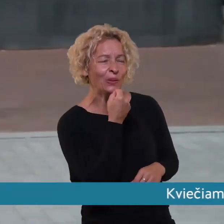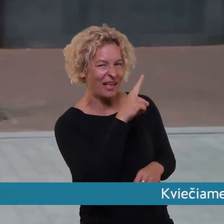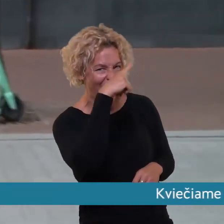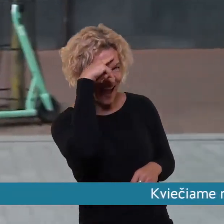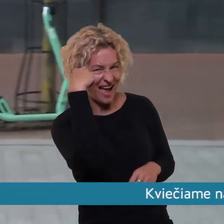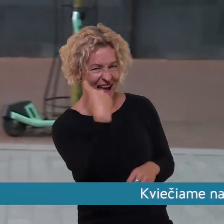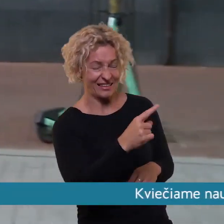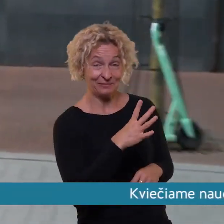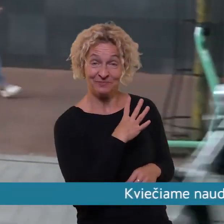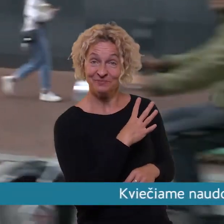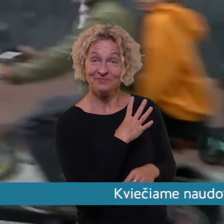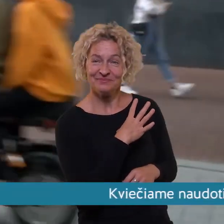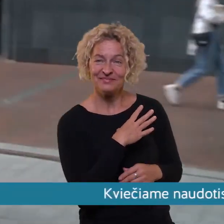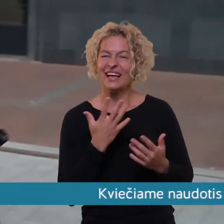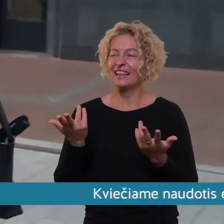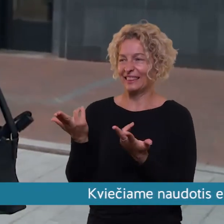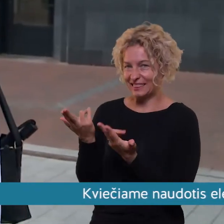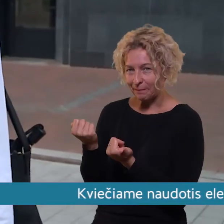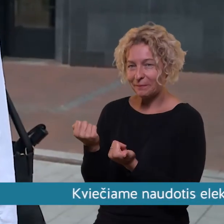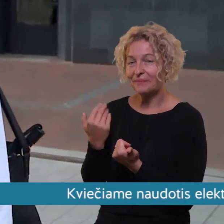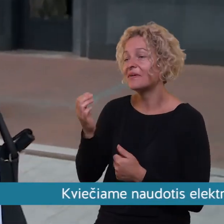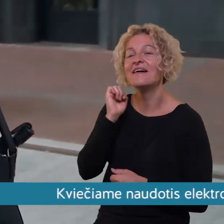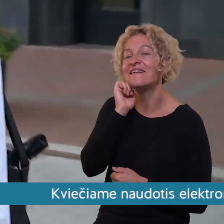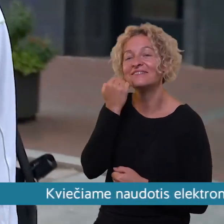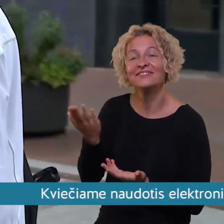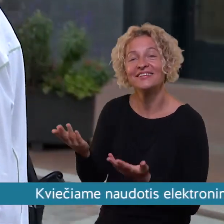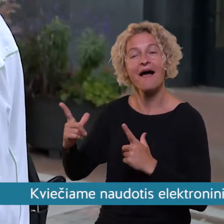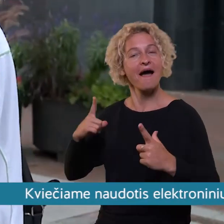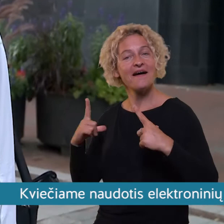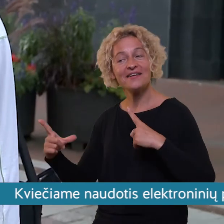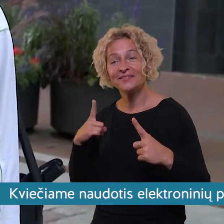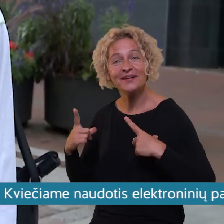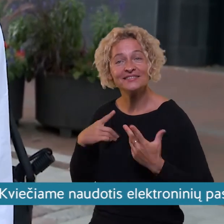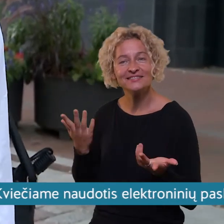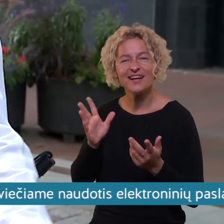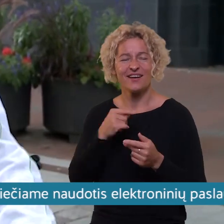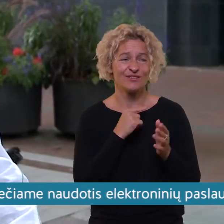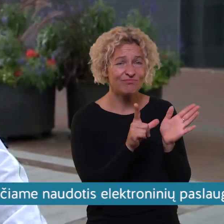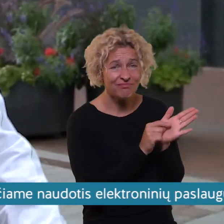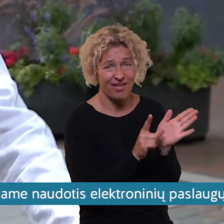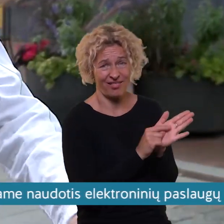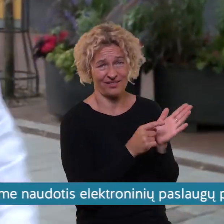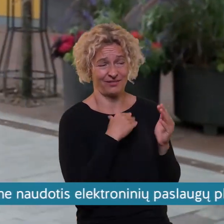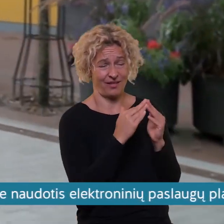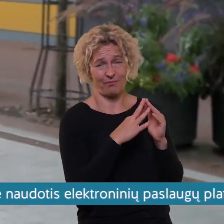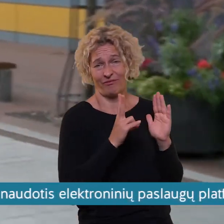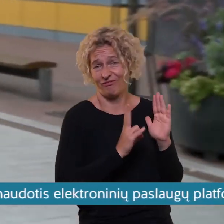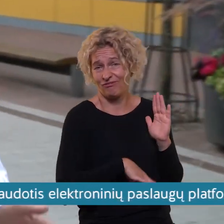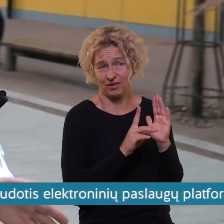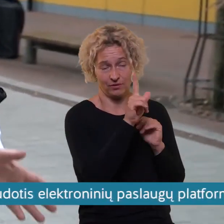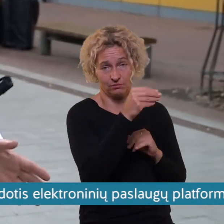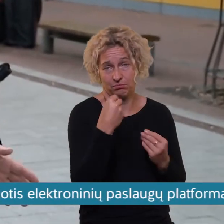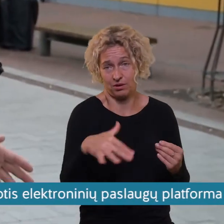per karšta. Per karšta? Jo. O ką nuveikiate gero, tas to gavote, galbūt kaip Mes pensininkės, namuose daugiausiai.